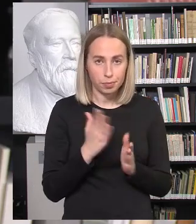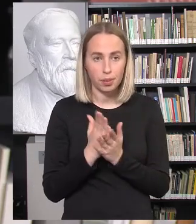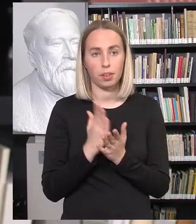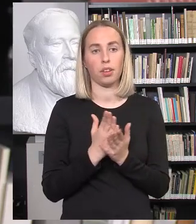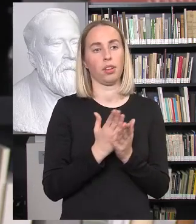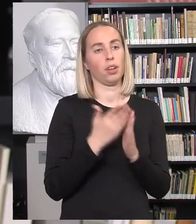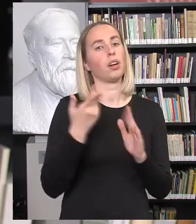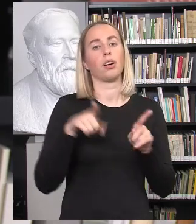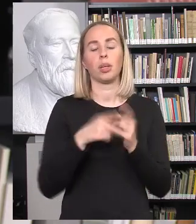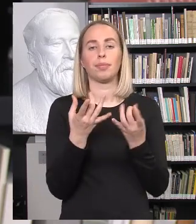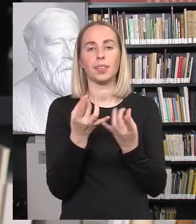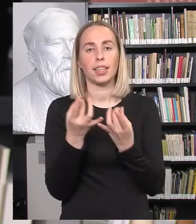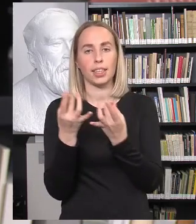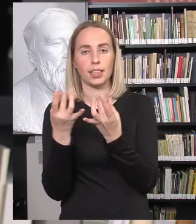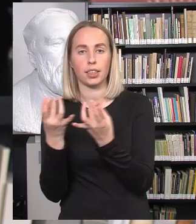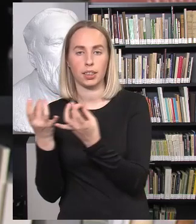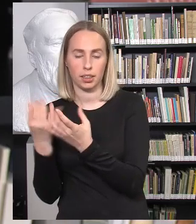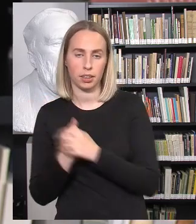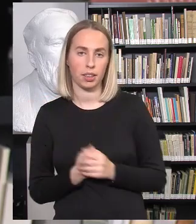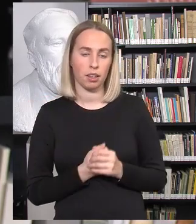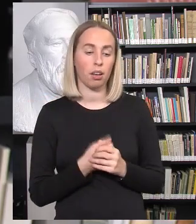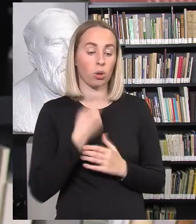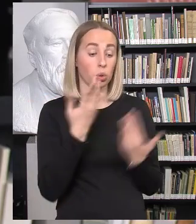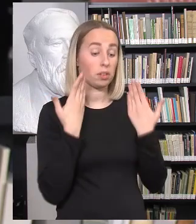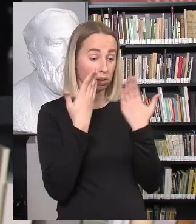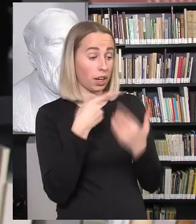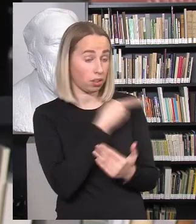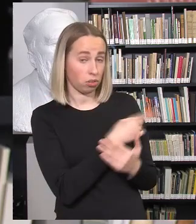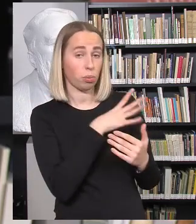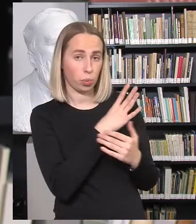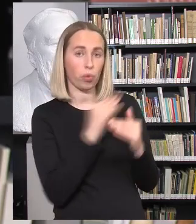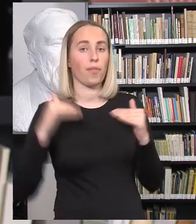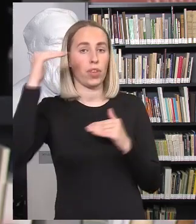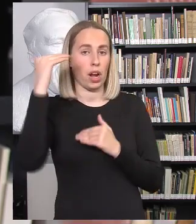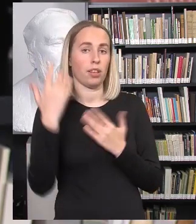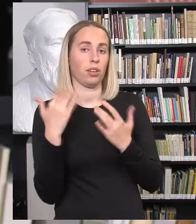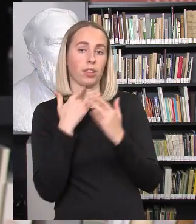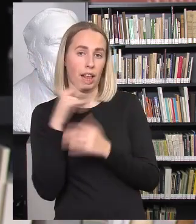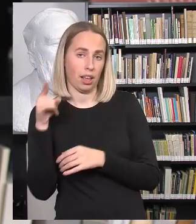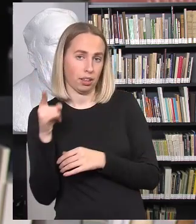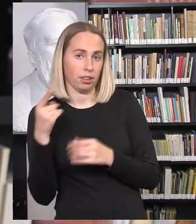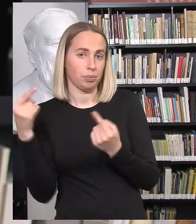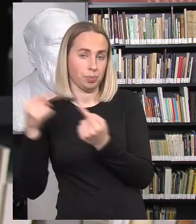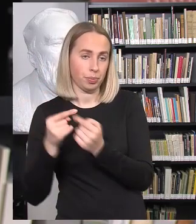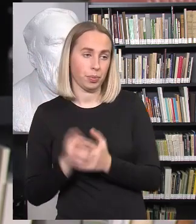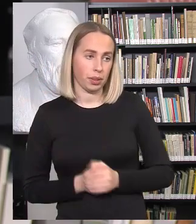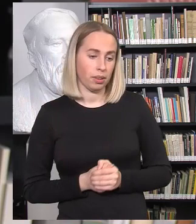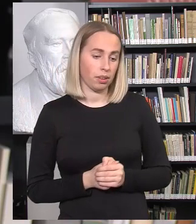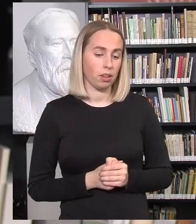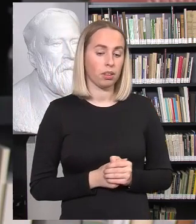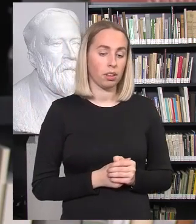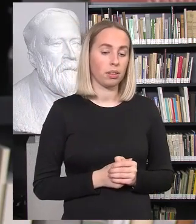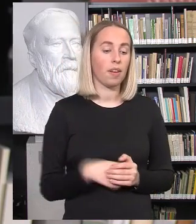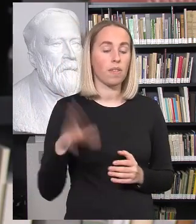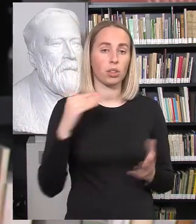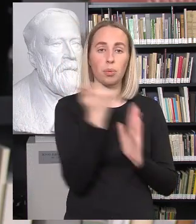visi gylį, į gylį, į gylį. Ir tai, ką visi užskaito, tai yra vyresnėse klasėse. Iš tiesų, visoje programoje tai yra vientisas vaiko